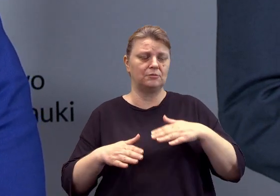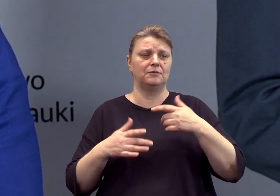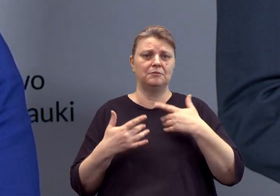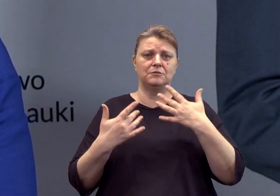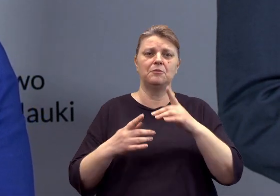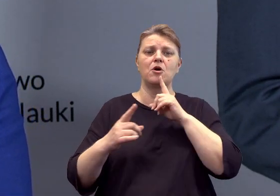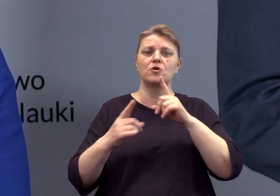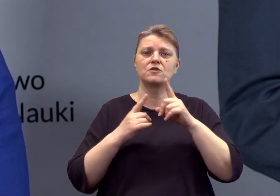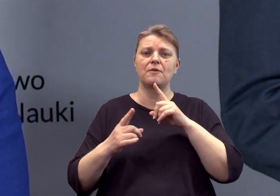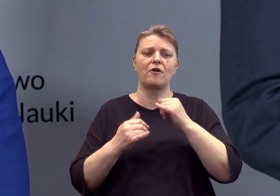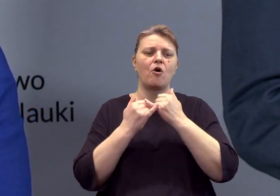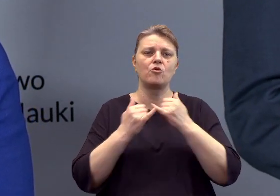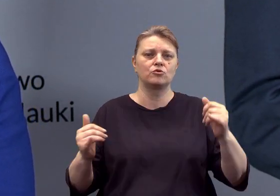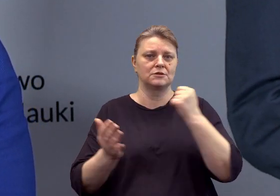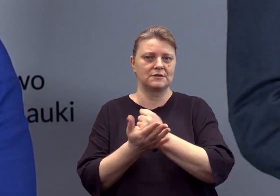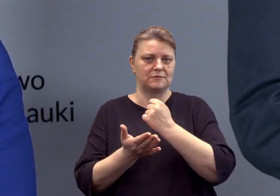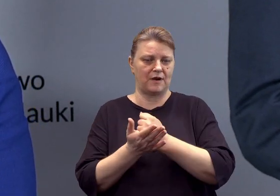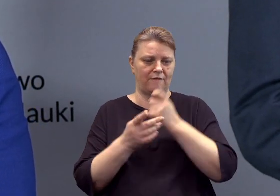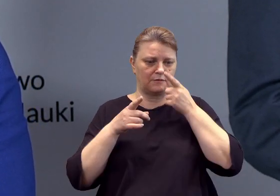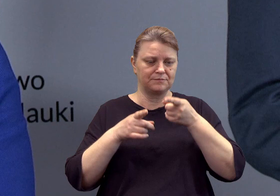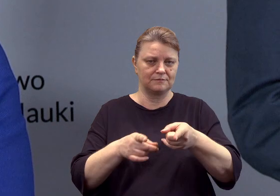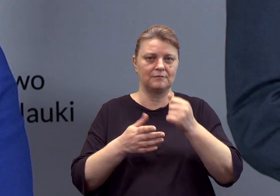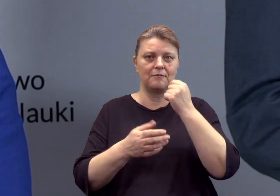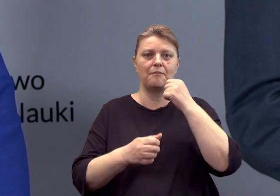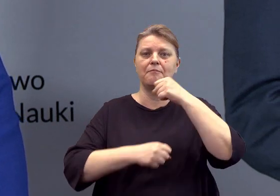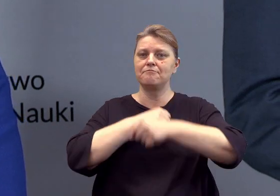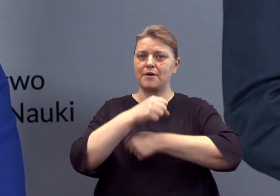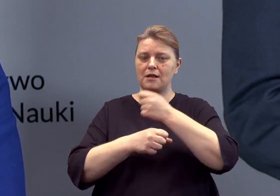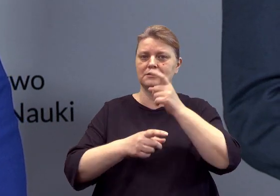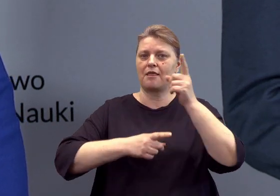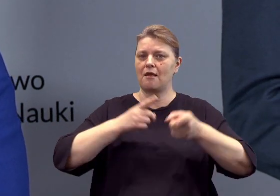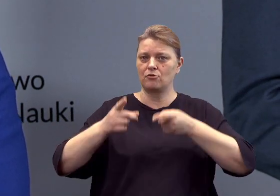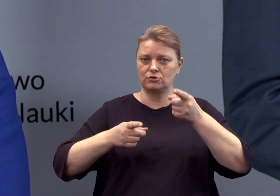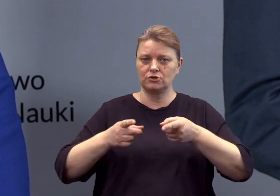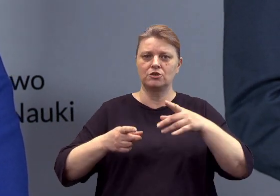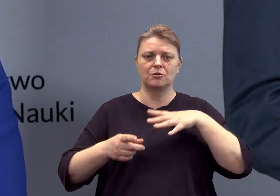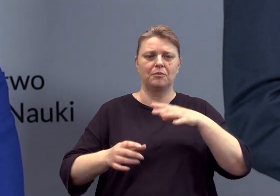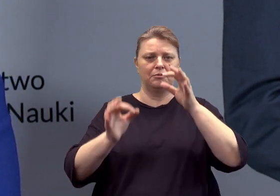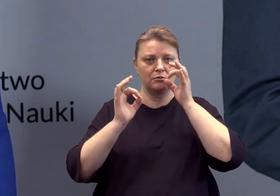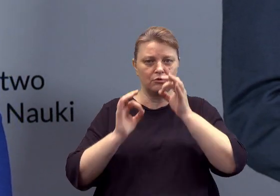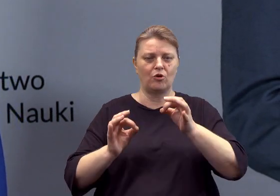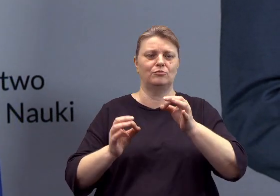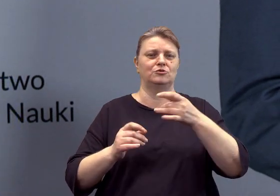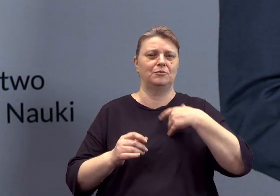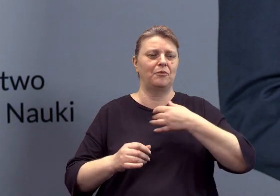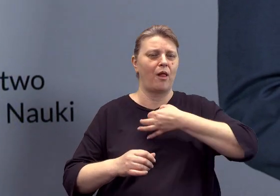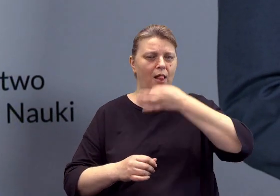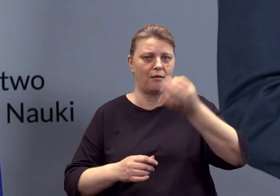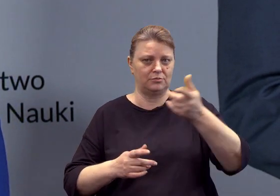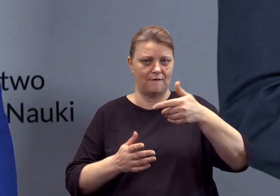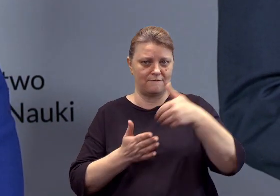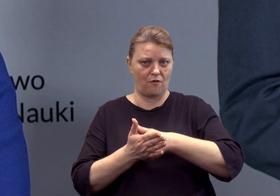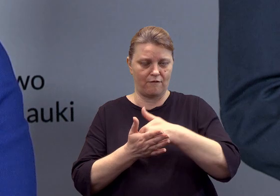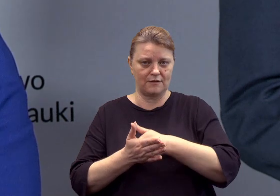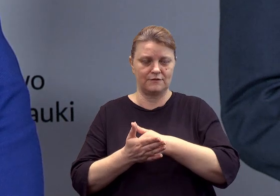aspektach pracy nauczyciela, ale także o tym, żeby był skuteczniejszym i lepszym wychowawcą. Też